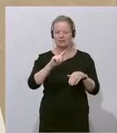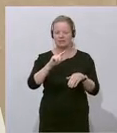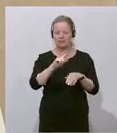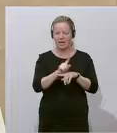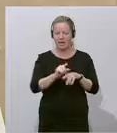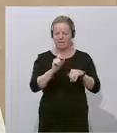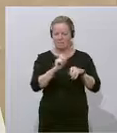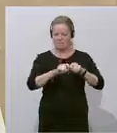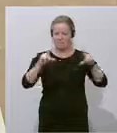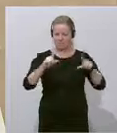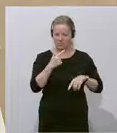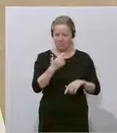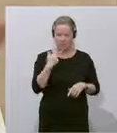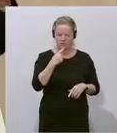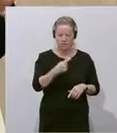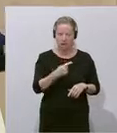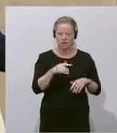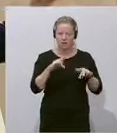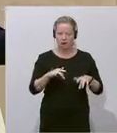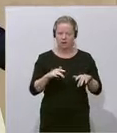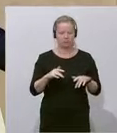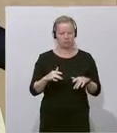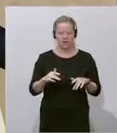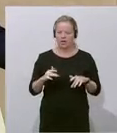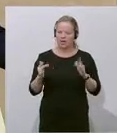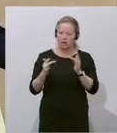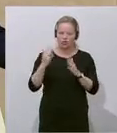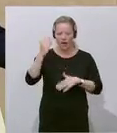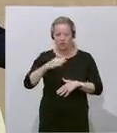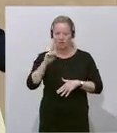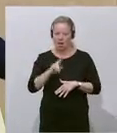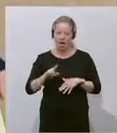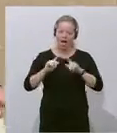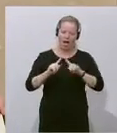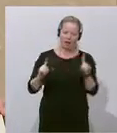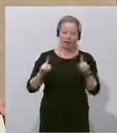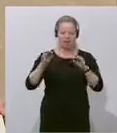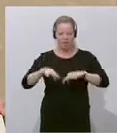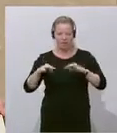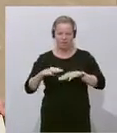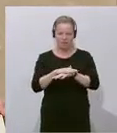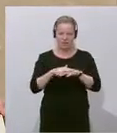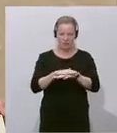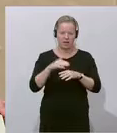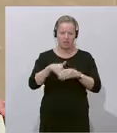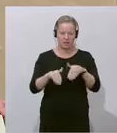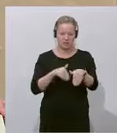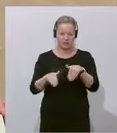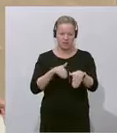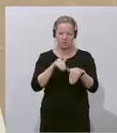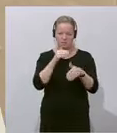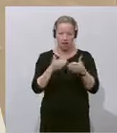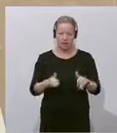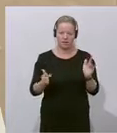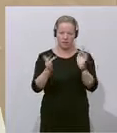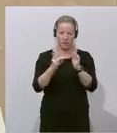dass er willens und bereit ist, gegen schwarze, blaue und andersfärbige Netzwerke im Innenministerium vorzugehen. Und ich halte